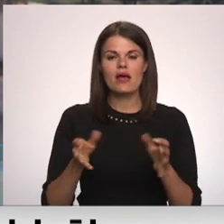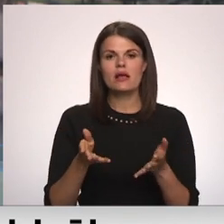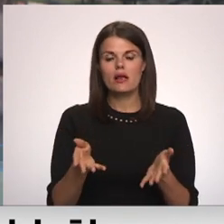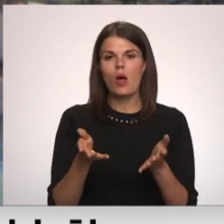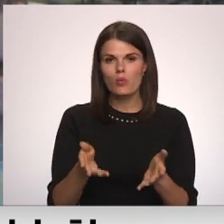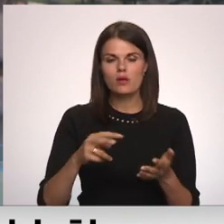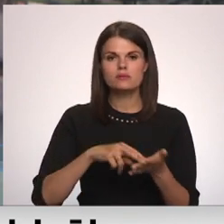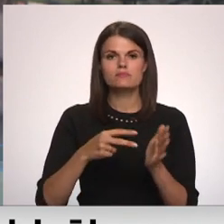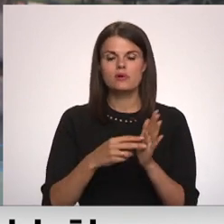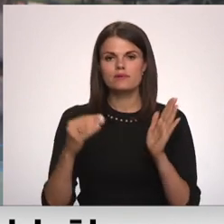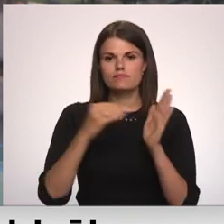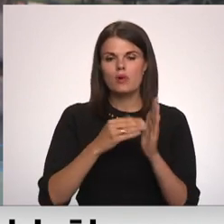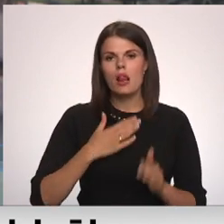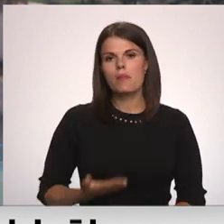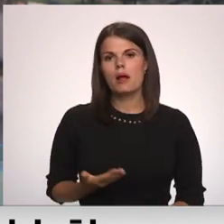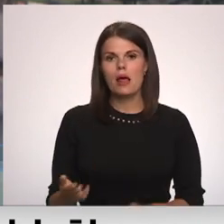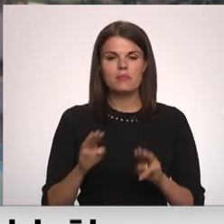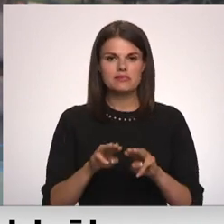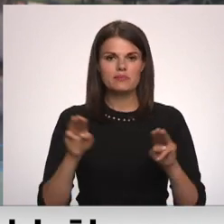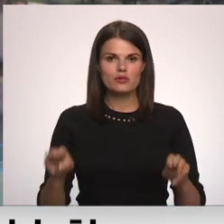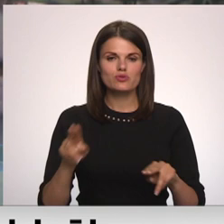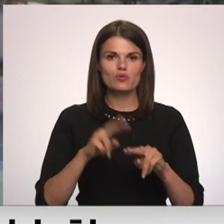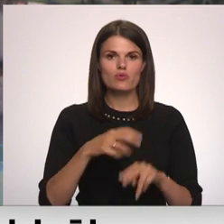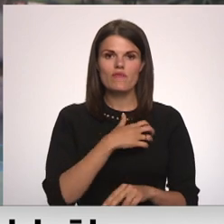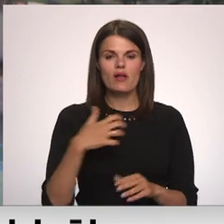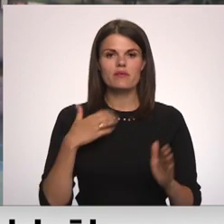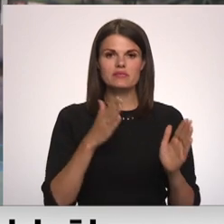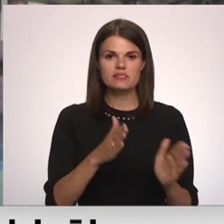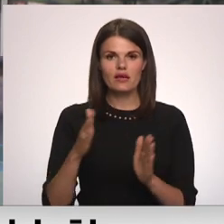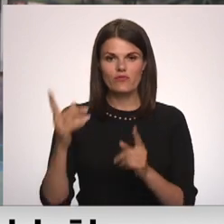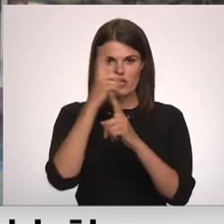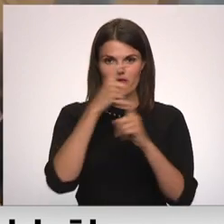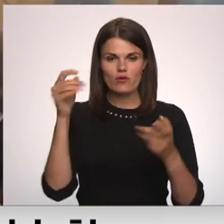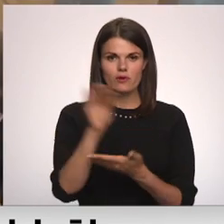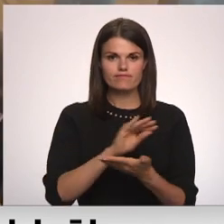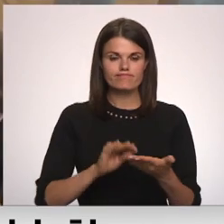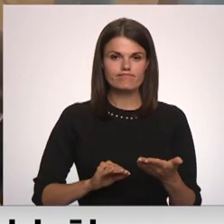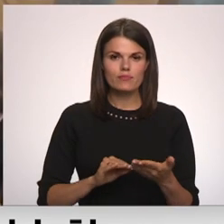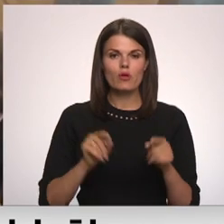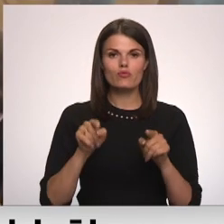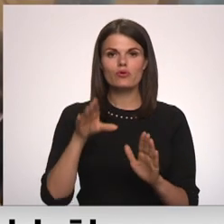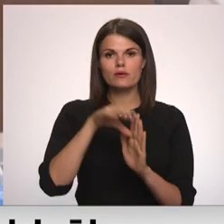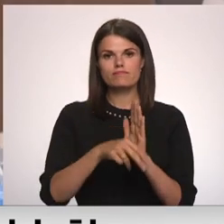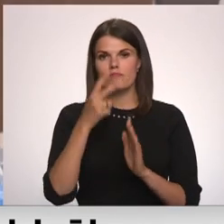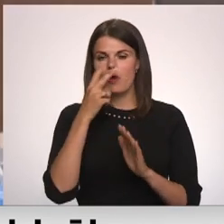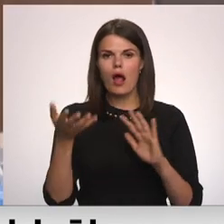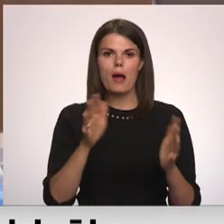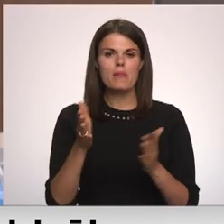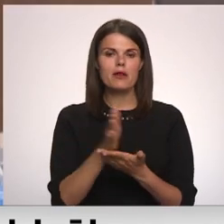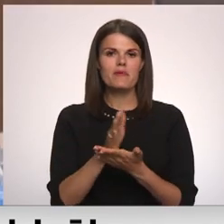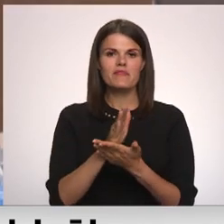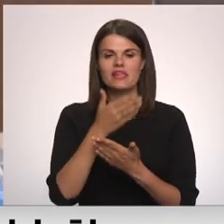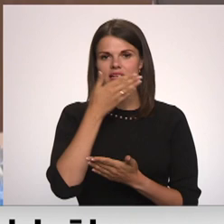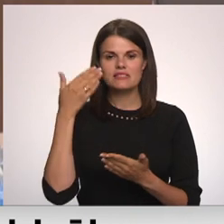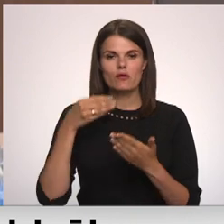Labklājības ministrijas sagatavotajā un valdības šodien atbalstītajā informatīvajā ziņojumā. Tajā ietvertās aplēsas liecina, ka vidējais siltuma